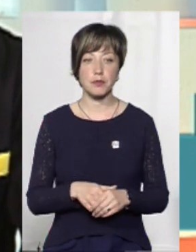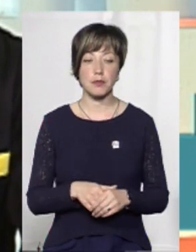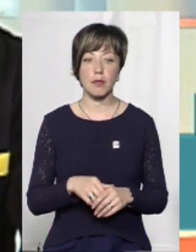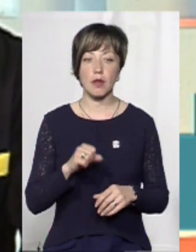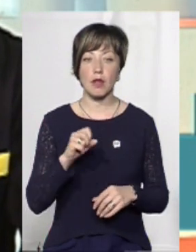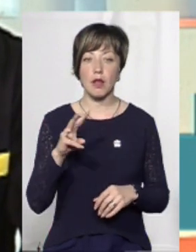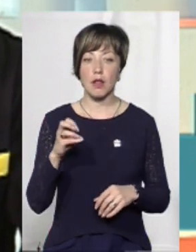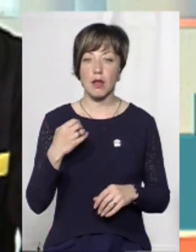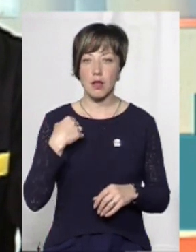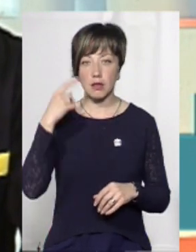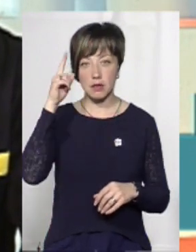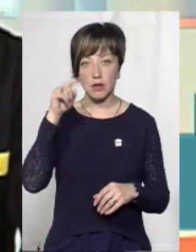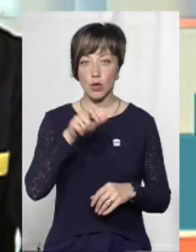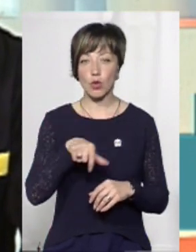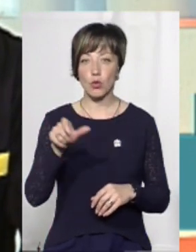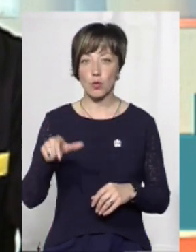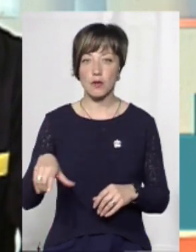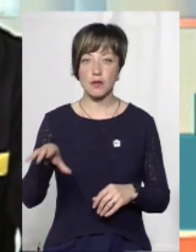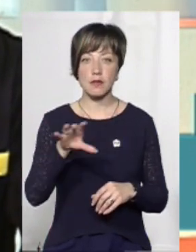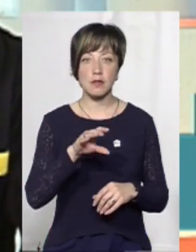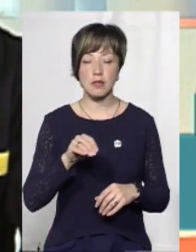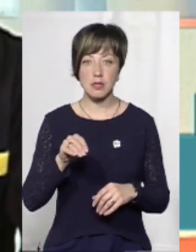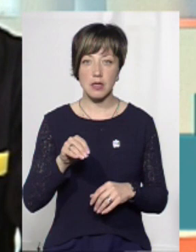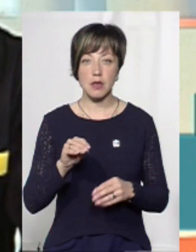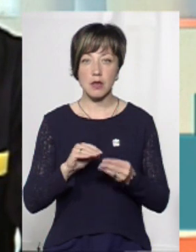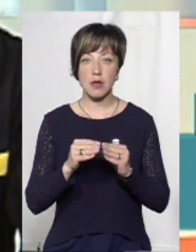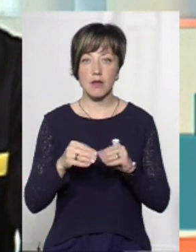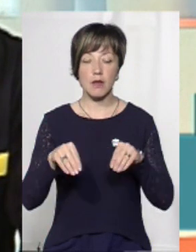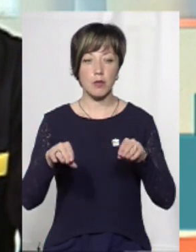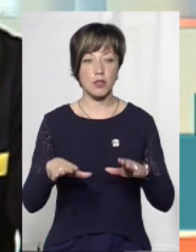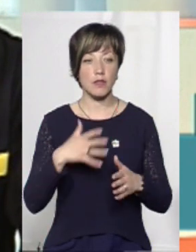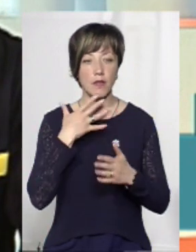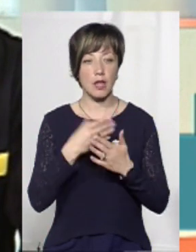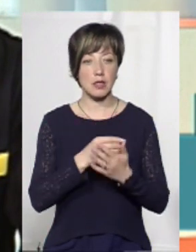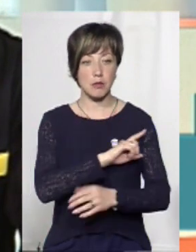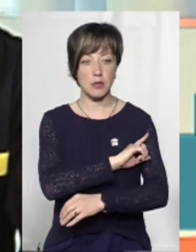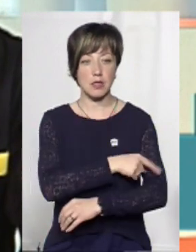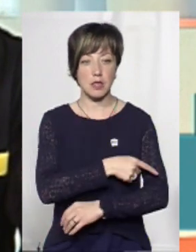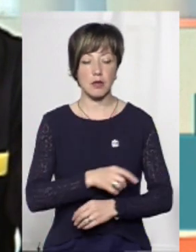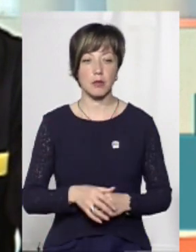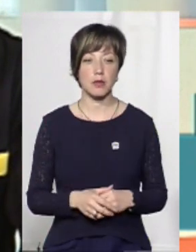Ну, але я так, наскільки мені відомо, люди ті всі негаразди вирішували власними селами.